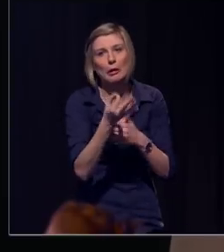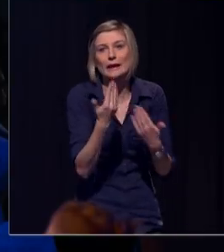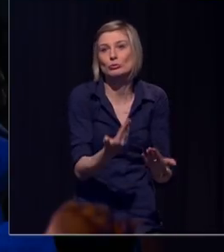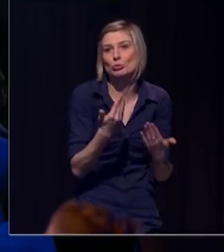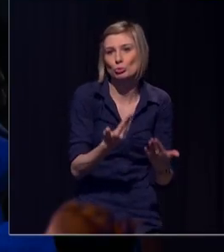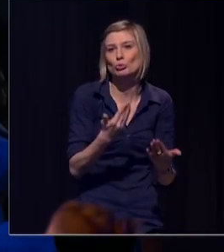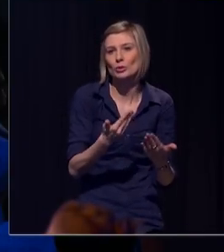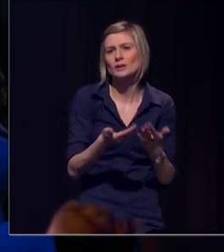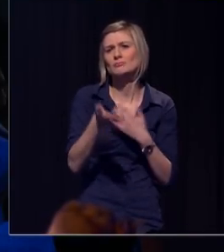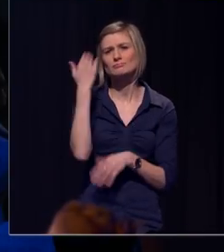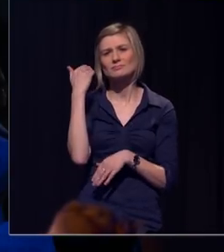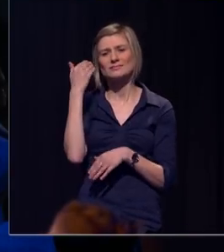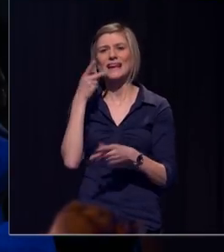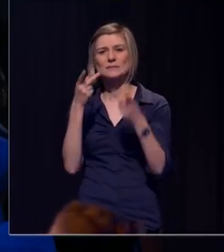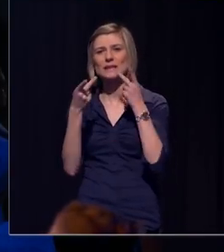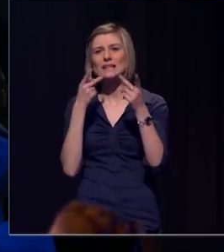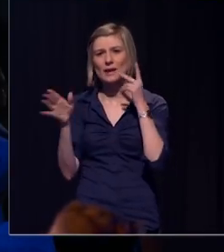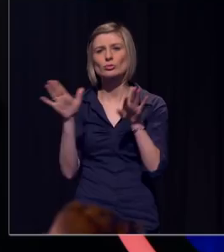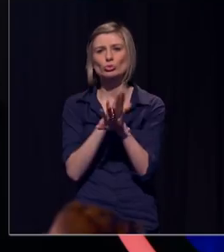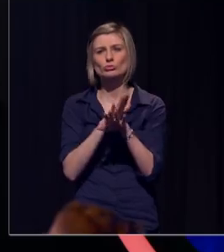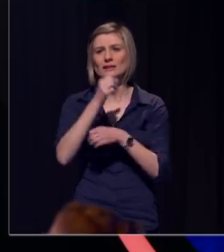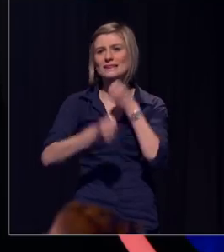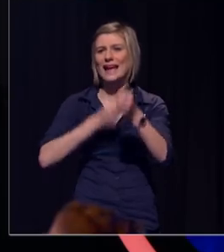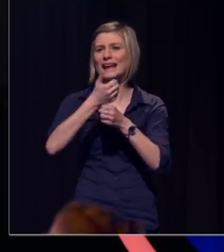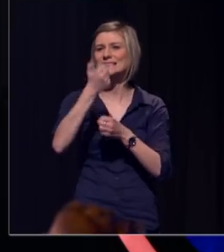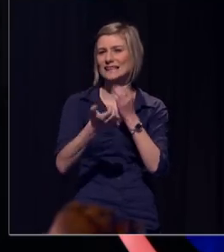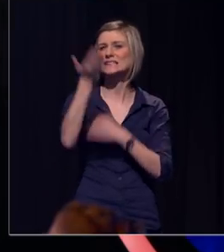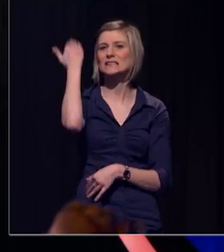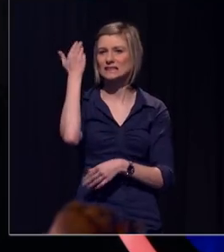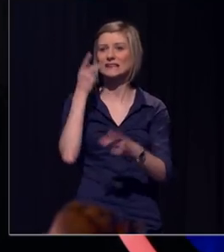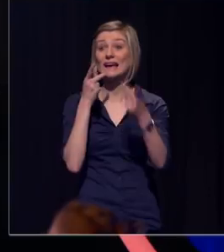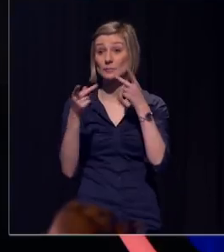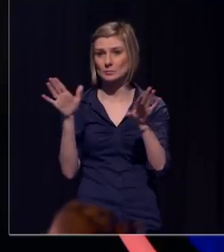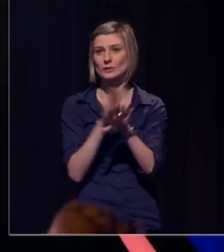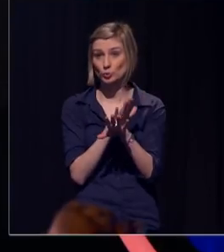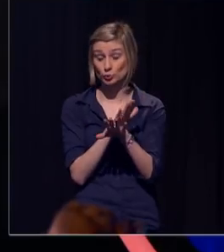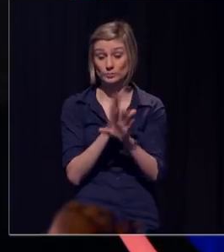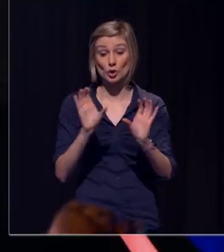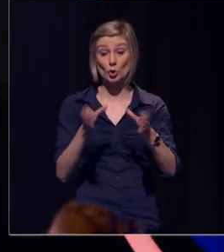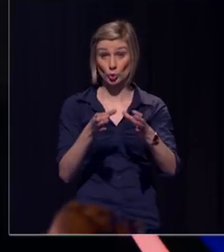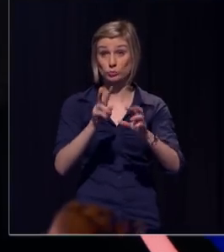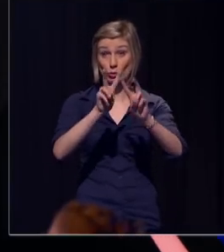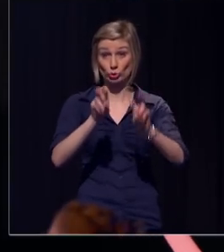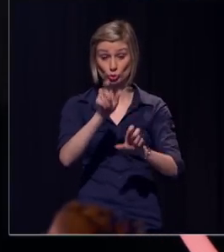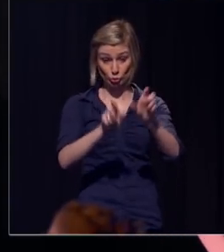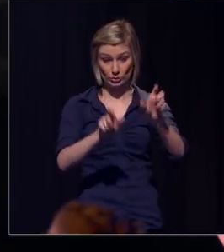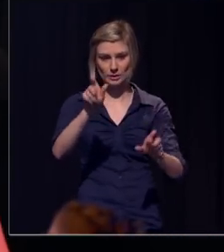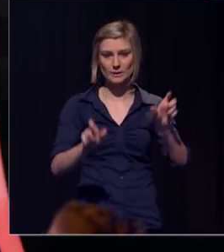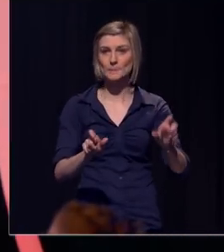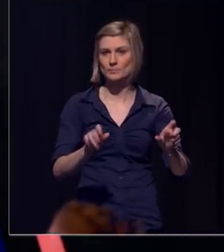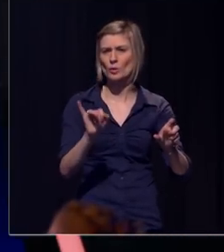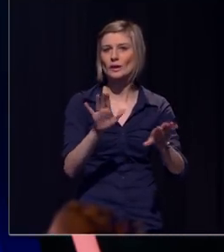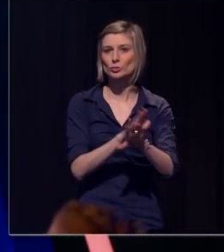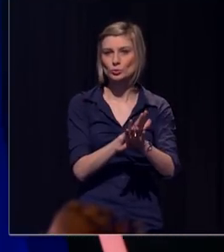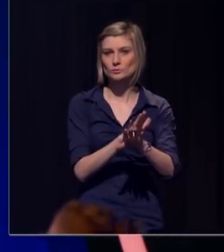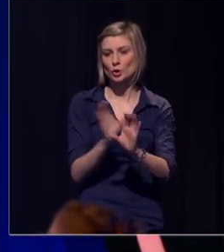dat ze daarvoor hebben uitgevoerd in de jaren zestig al. Het was een groep van onderzoekers en die vroegen aan vierjarigen om te